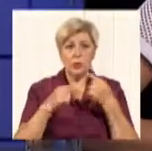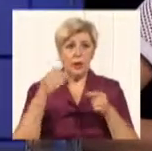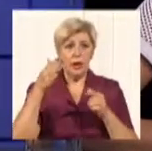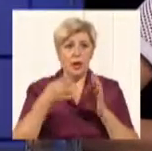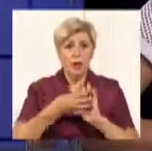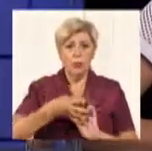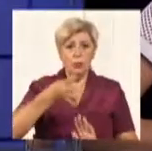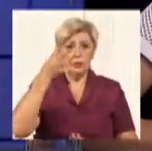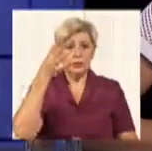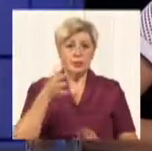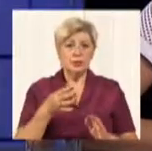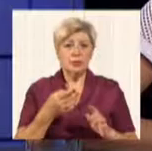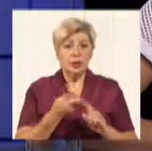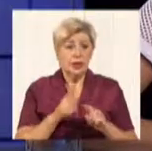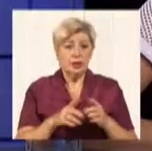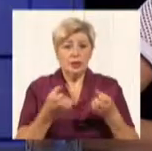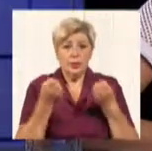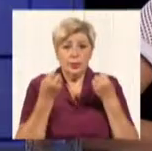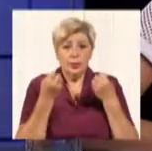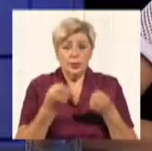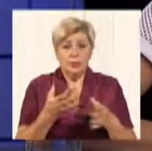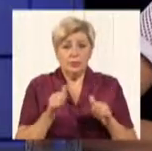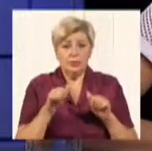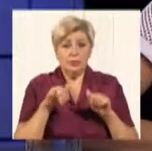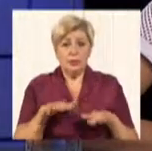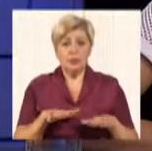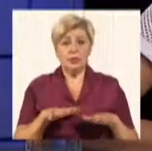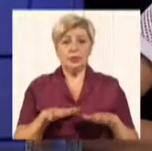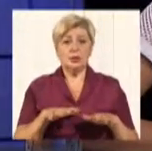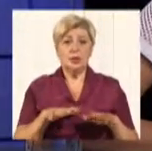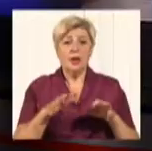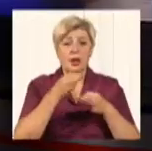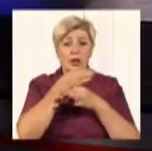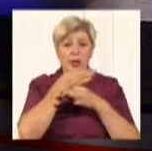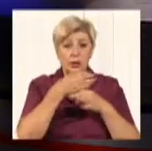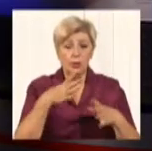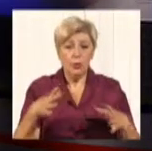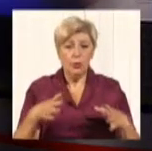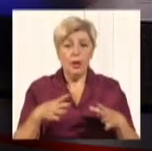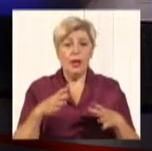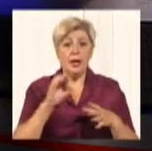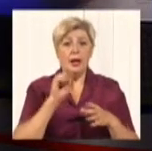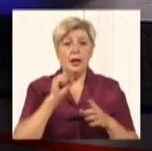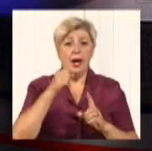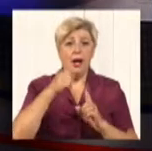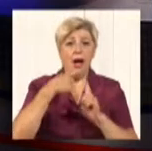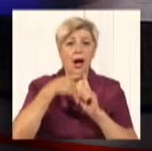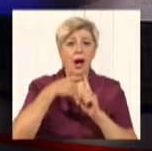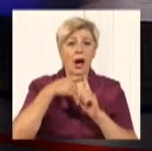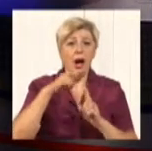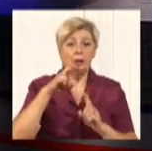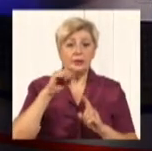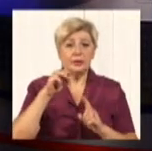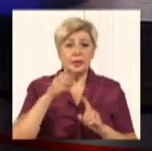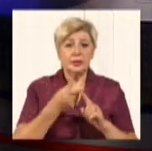дуже просто вирішується. Будь-яка кімнатна антена, яка приймає дециметрові хвилі, просто на